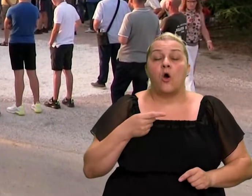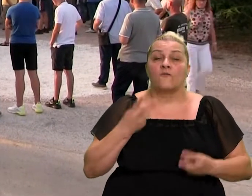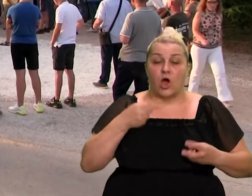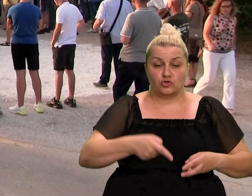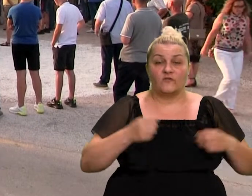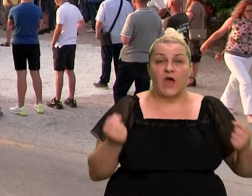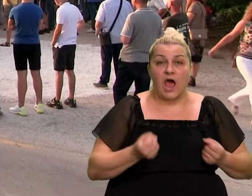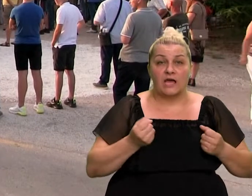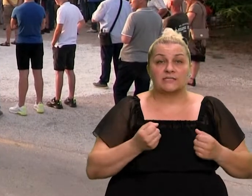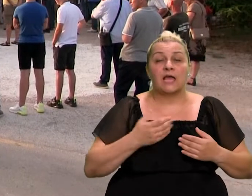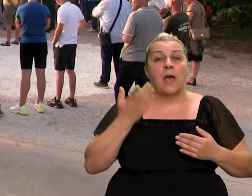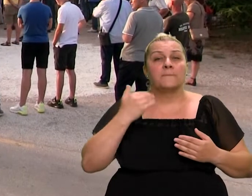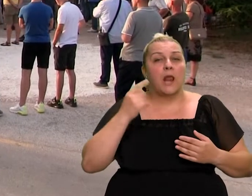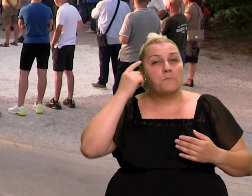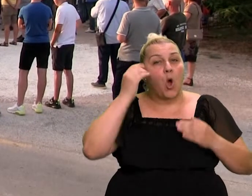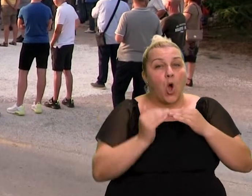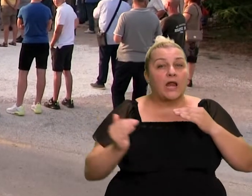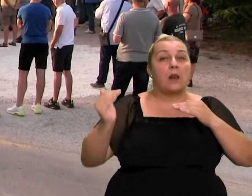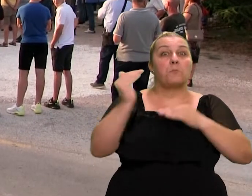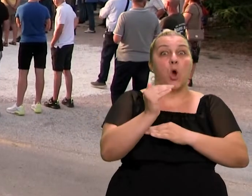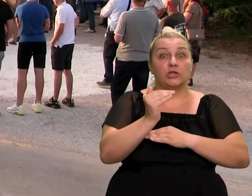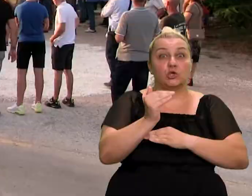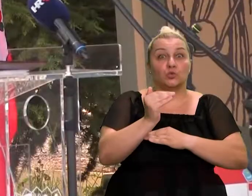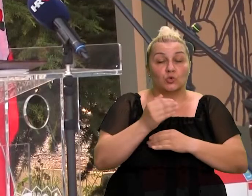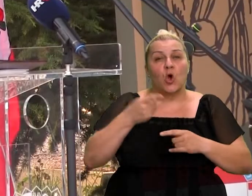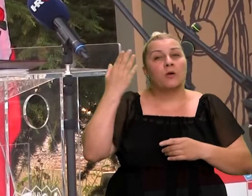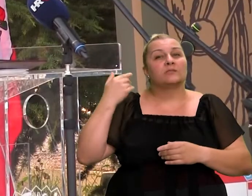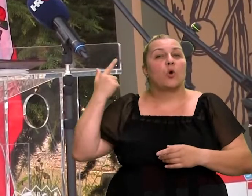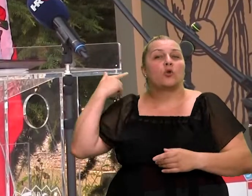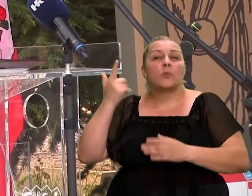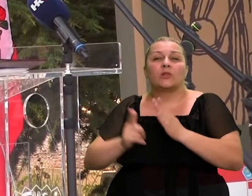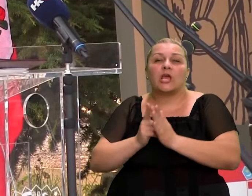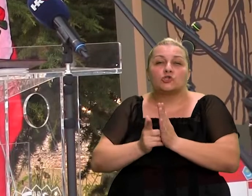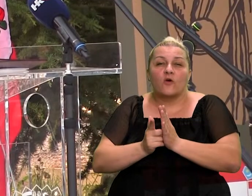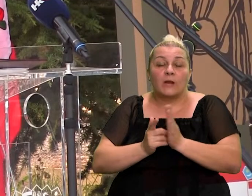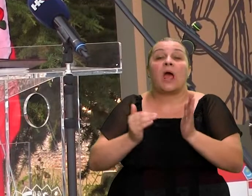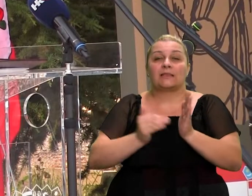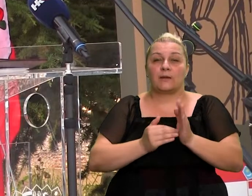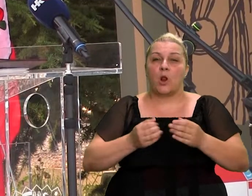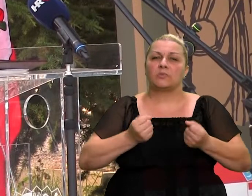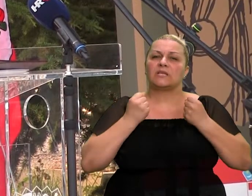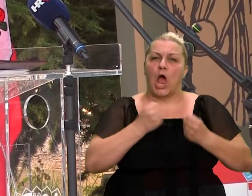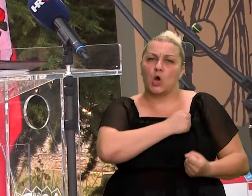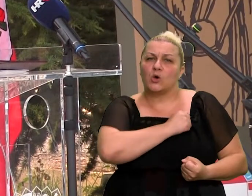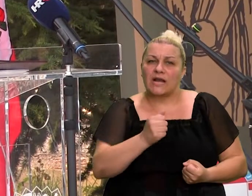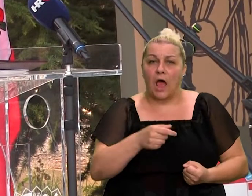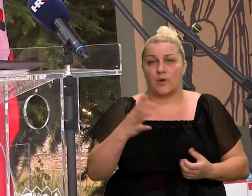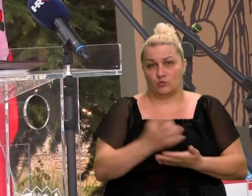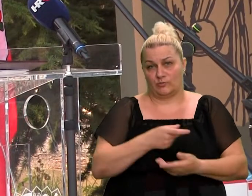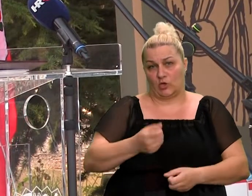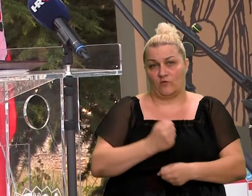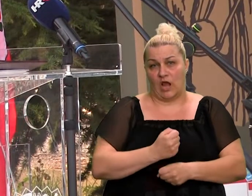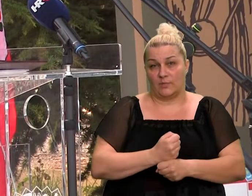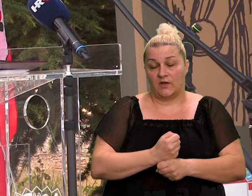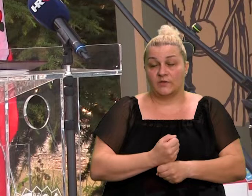podigla moral hrvatskih braniteljima i cijelokupno u hrvatskom narodu u tim teškim vremenima, te dodao kako je trebalo imati hrabac za ovaj veliki potklad. Često